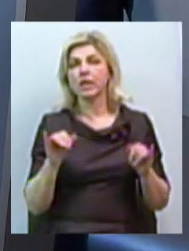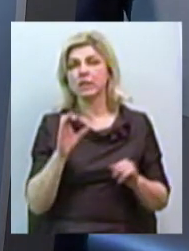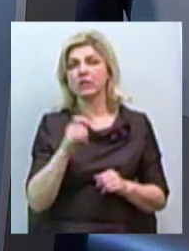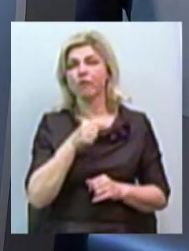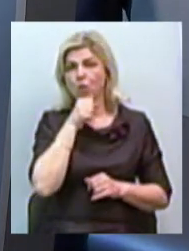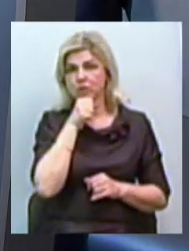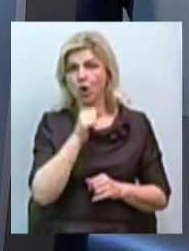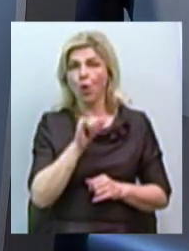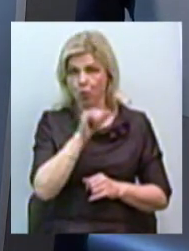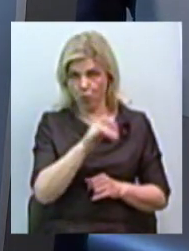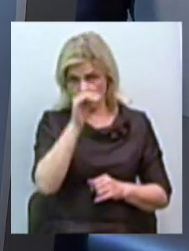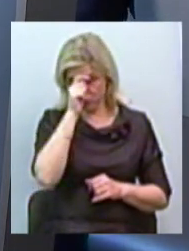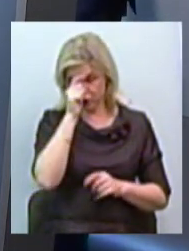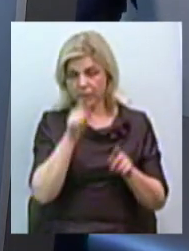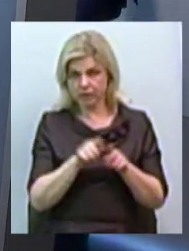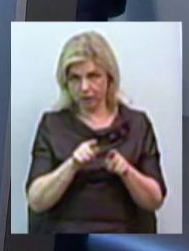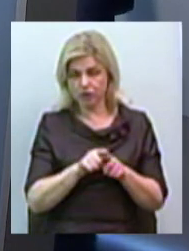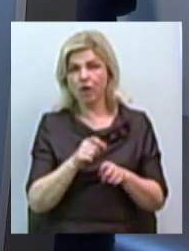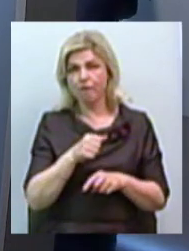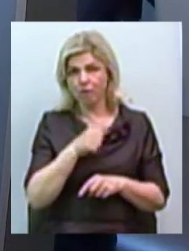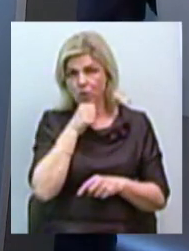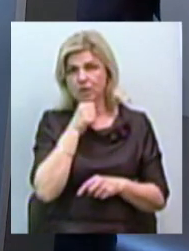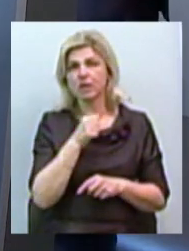у чоловіків теж ризик зростає з віком?